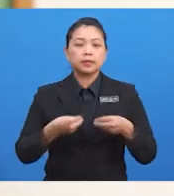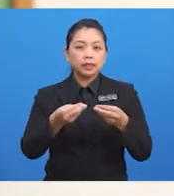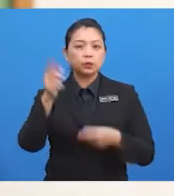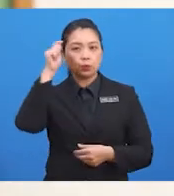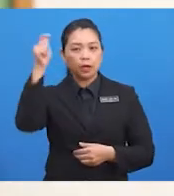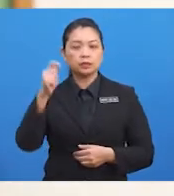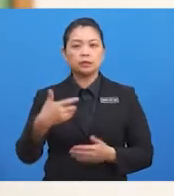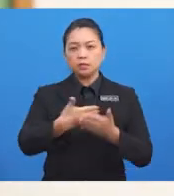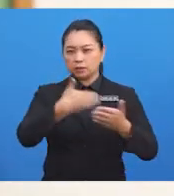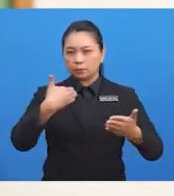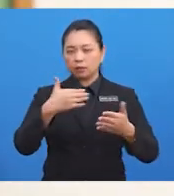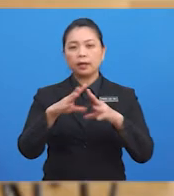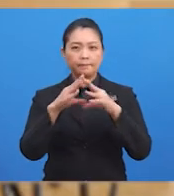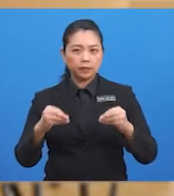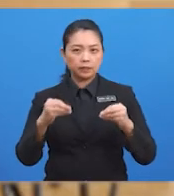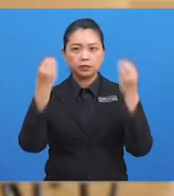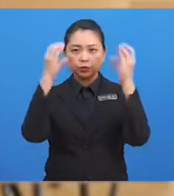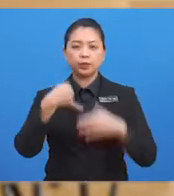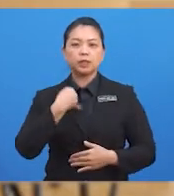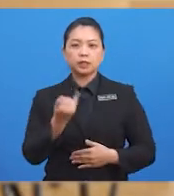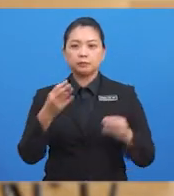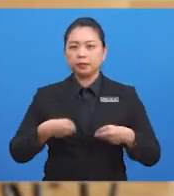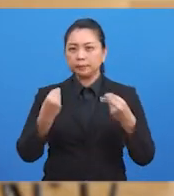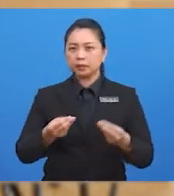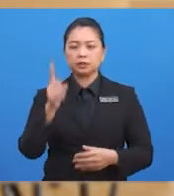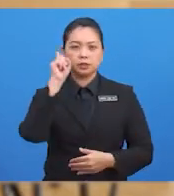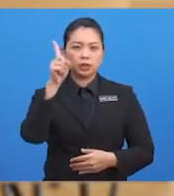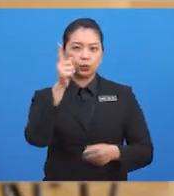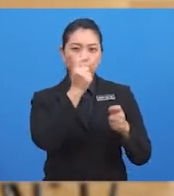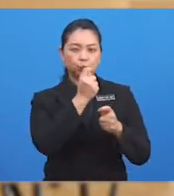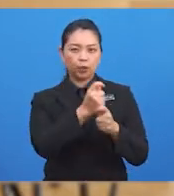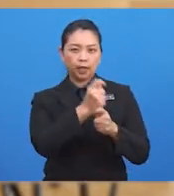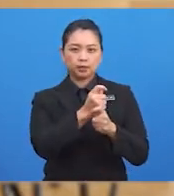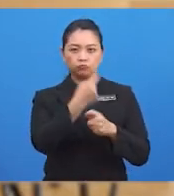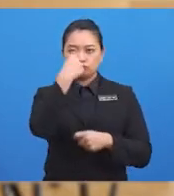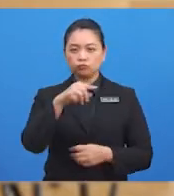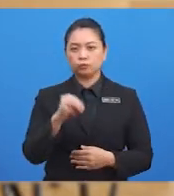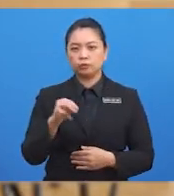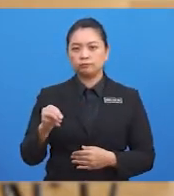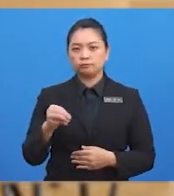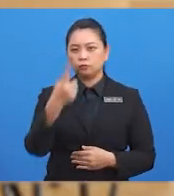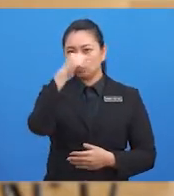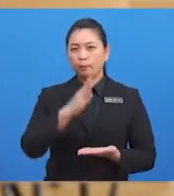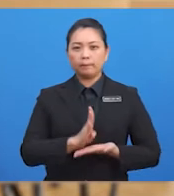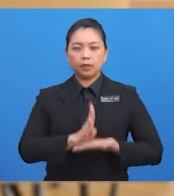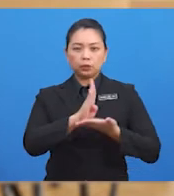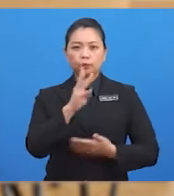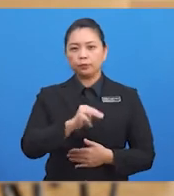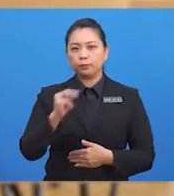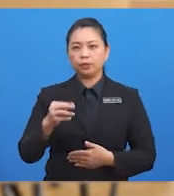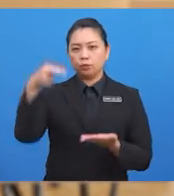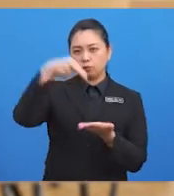Sebelum mengundur diri, cikgu ingin memberikan satu tugasan mudah untuk membantu murid-murid